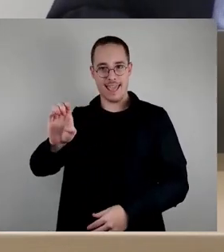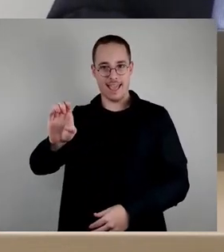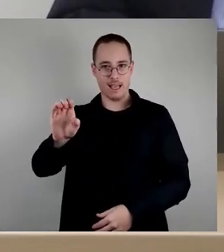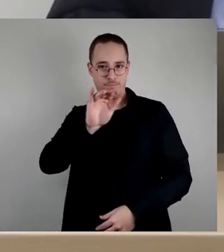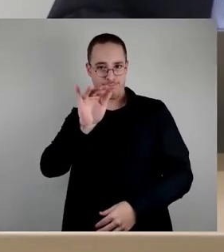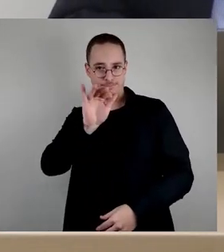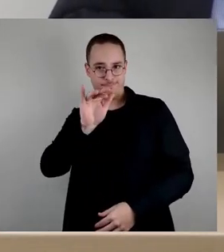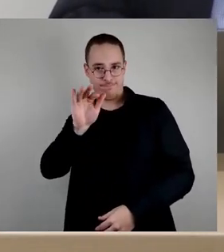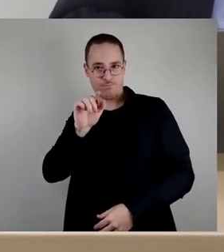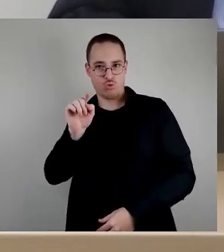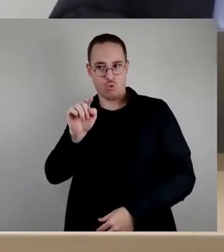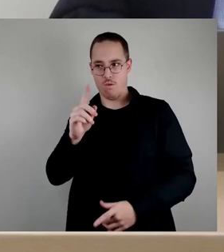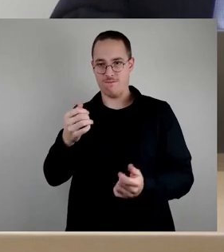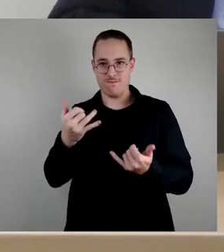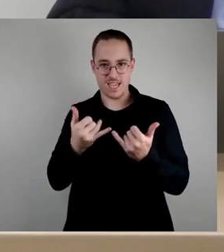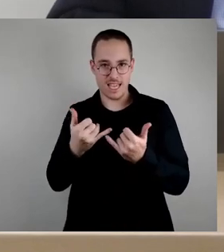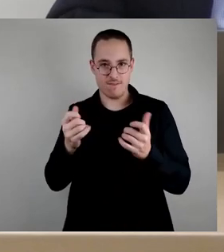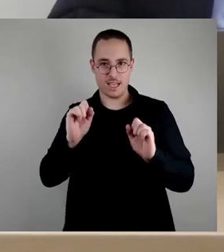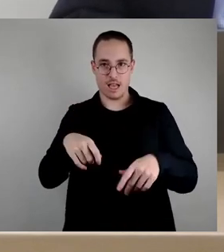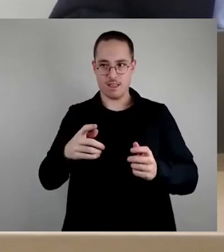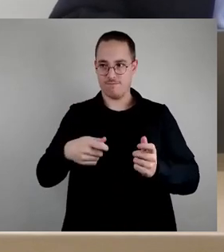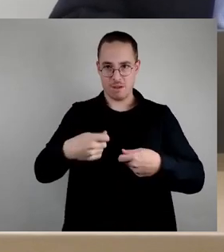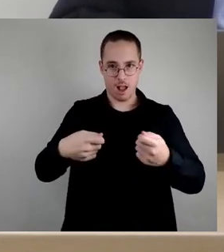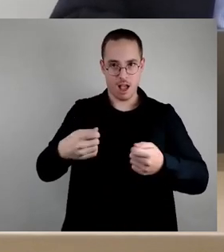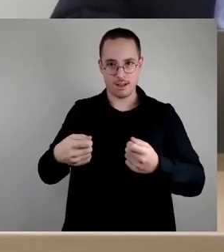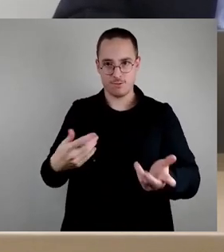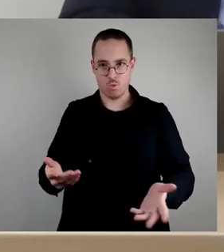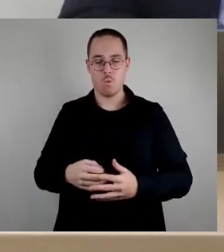AfD-Fraktion. Herr Braun, bitteschön.